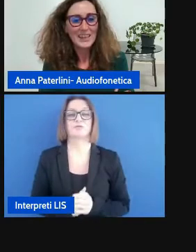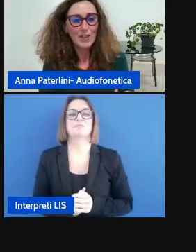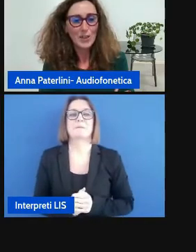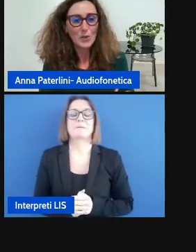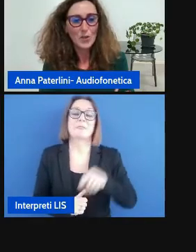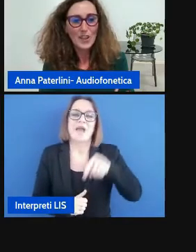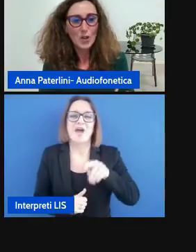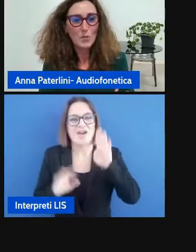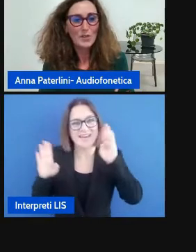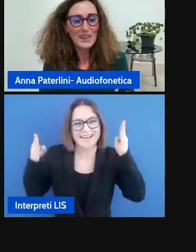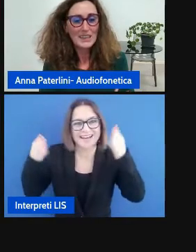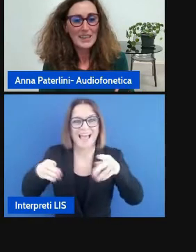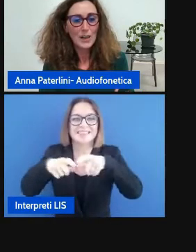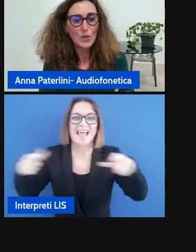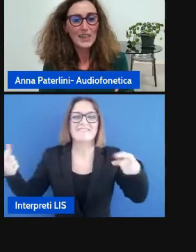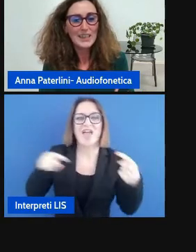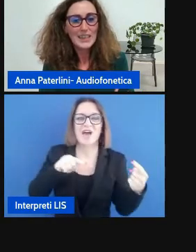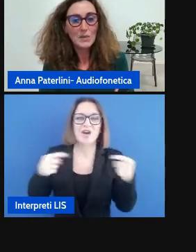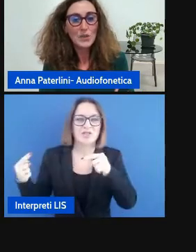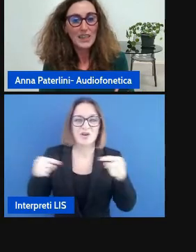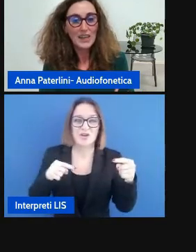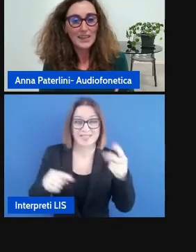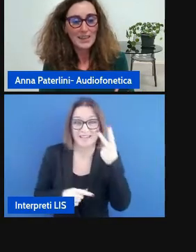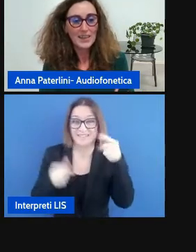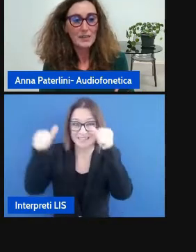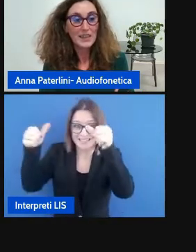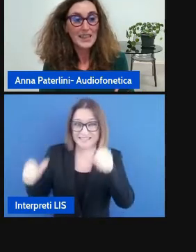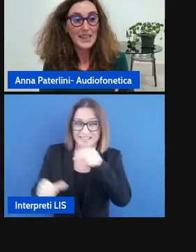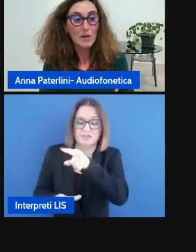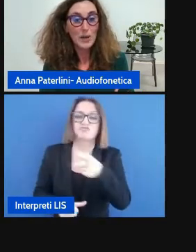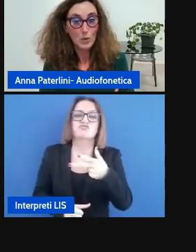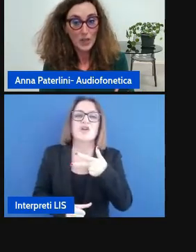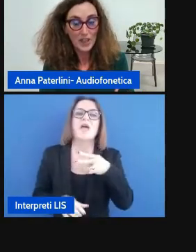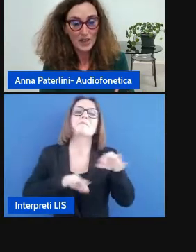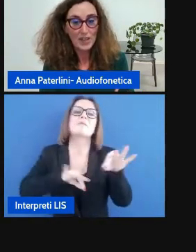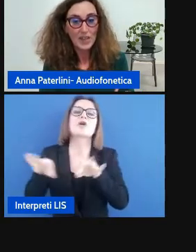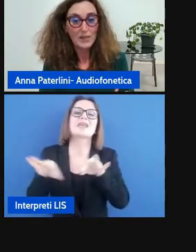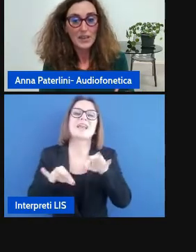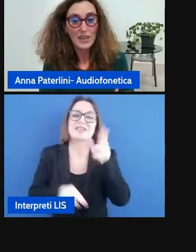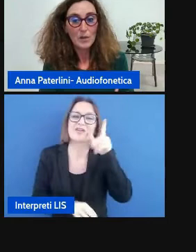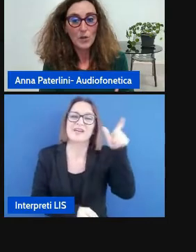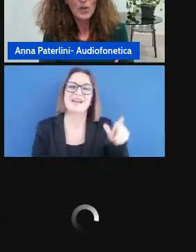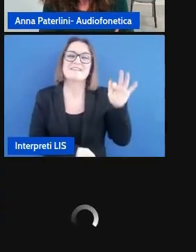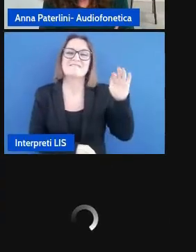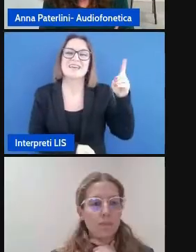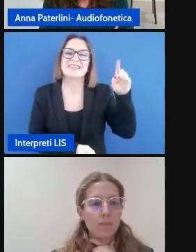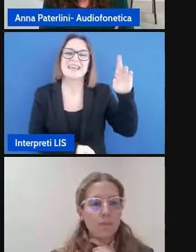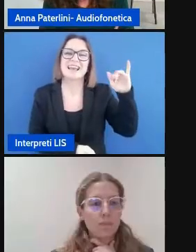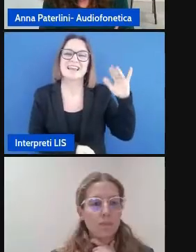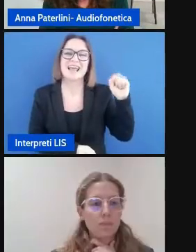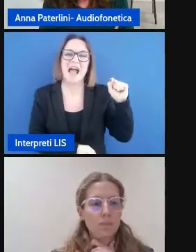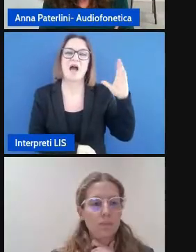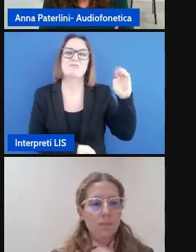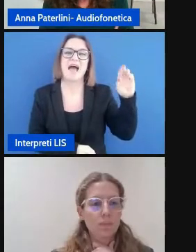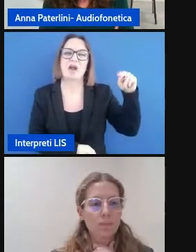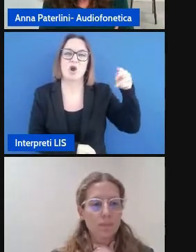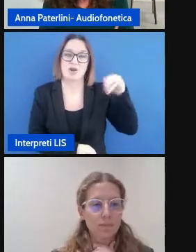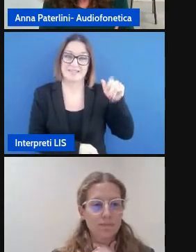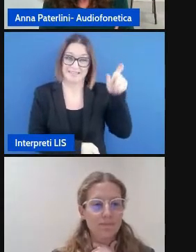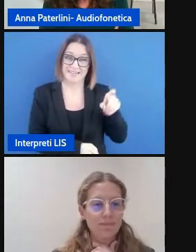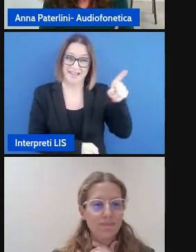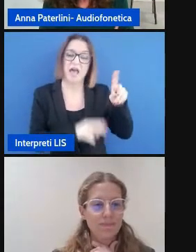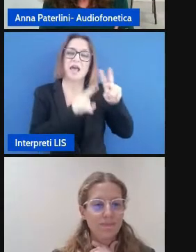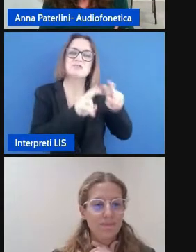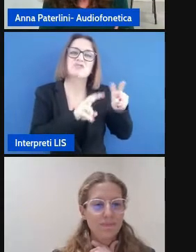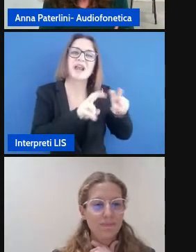la tavola rotonda come vedete dalla locandina è moderata da federica baroni federica baroni è una ricercatrice in